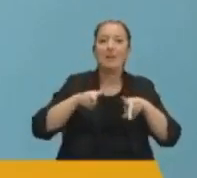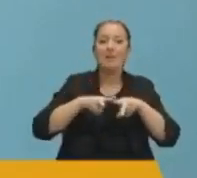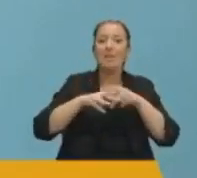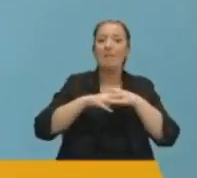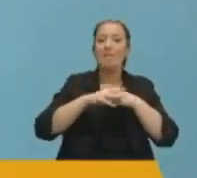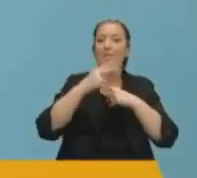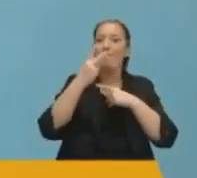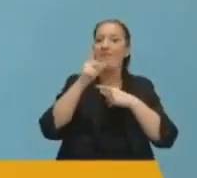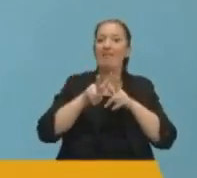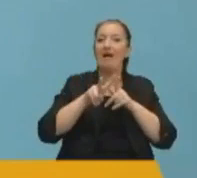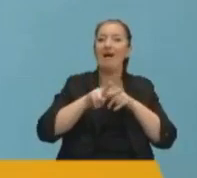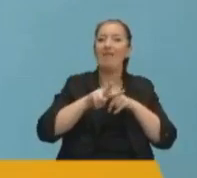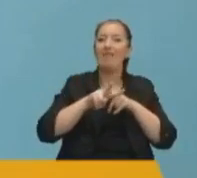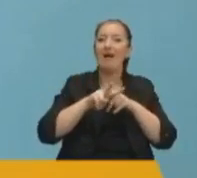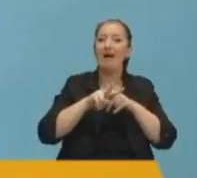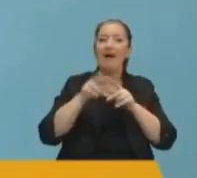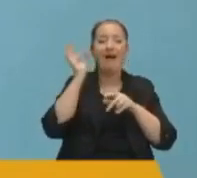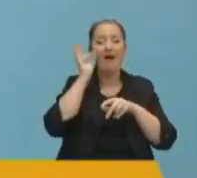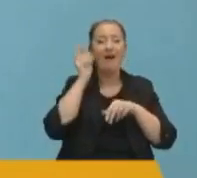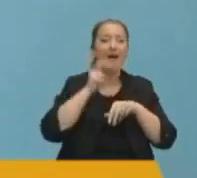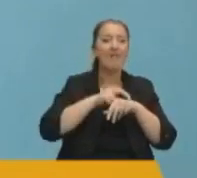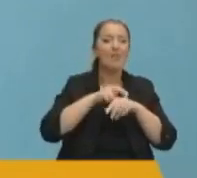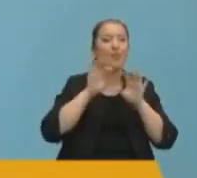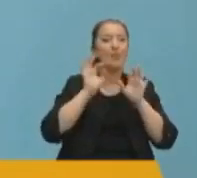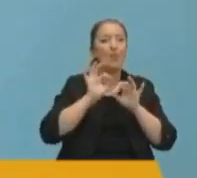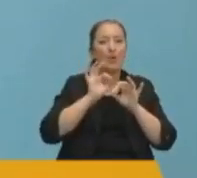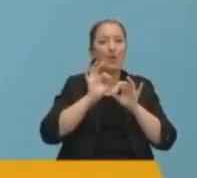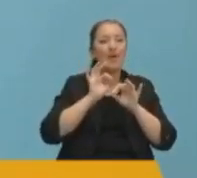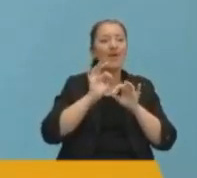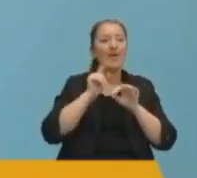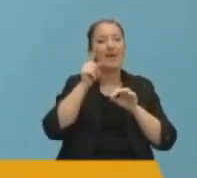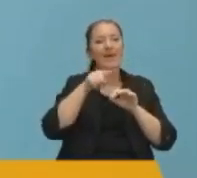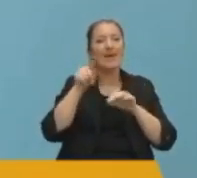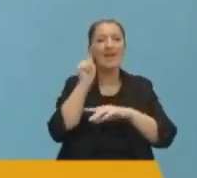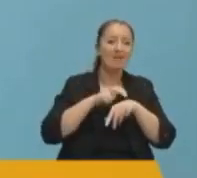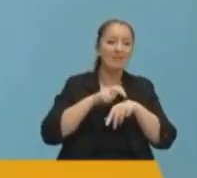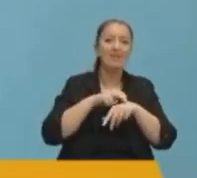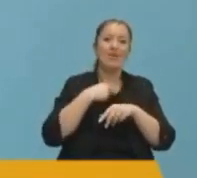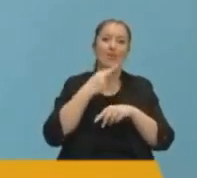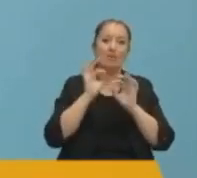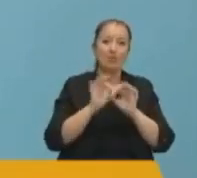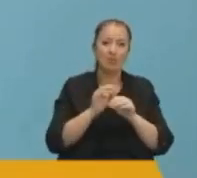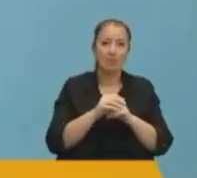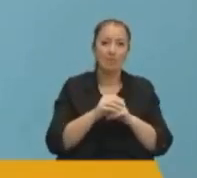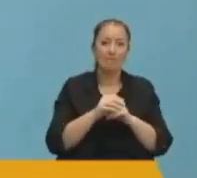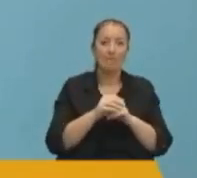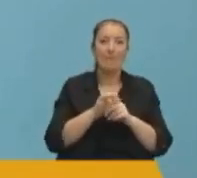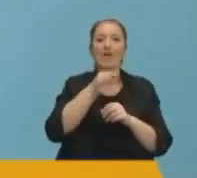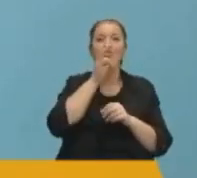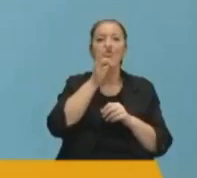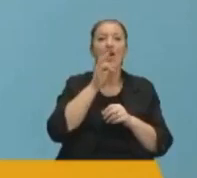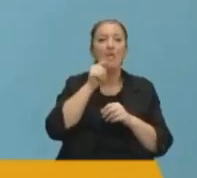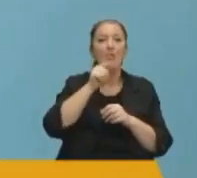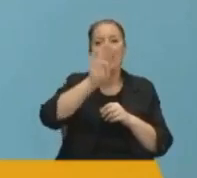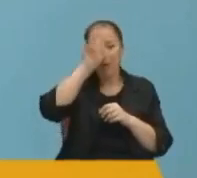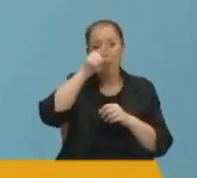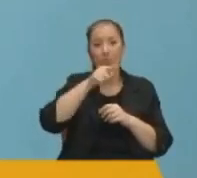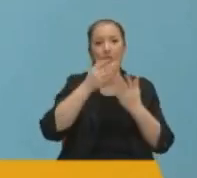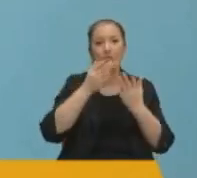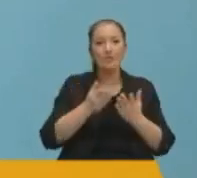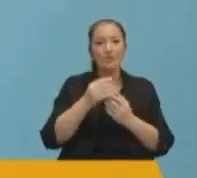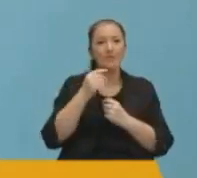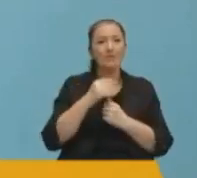maneviyatı hatırına ve onun bugünkü sahih temsilcileri hatırına söz almış bulunuyorum. Şairin şu İstanbul ki müslubahadır,